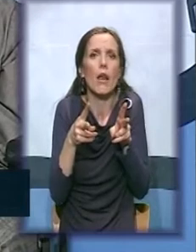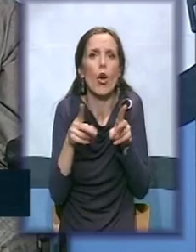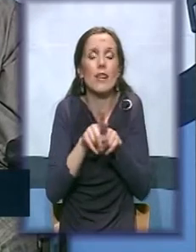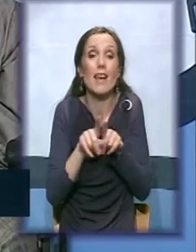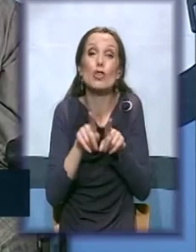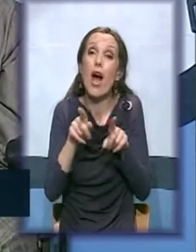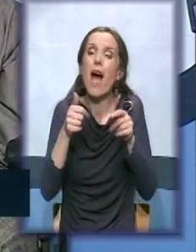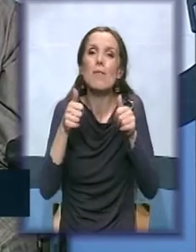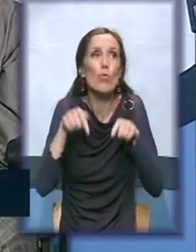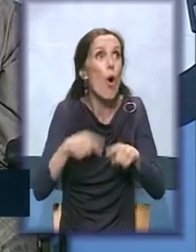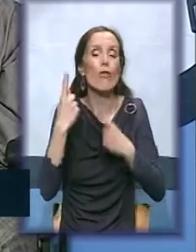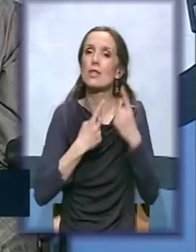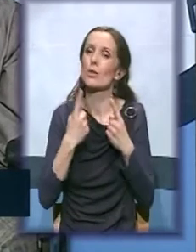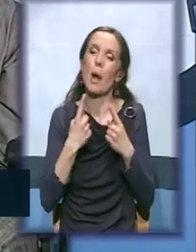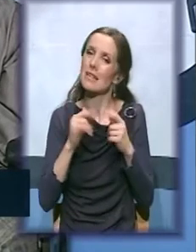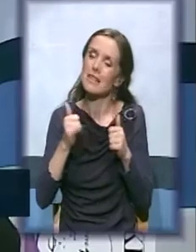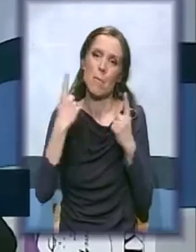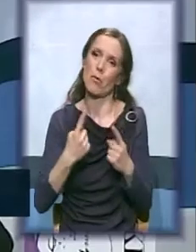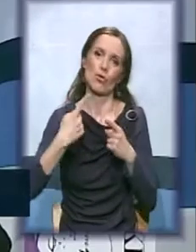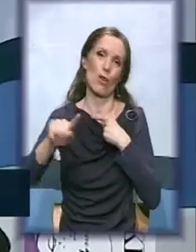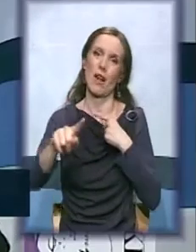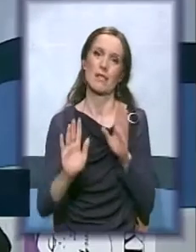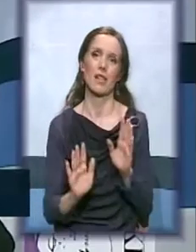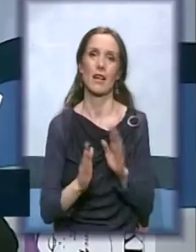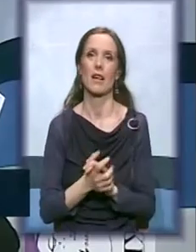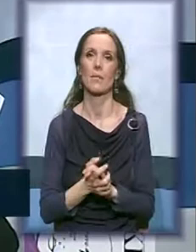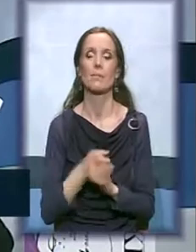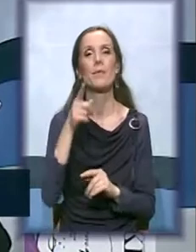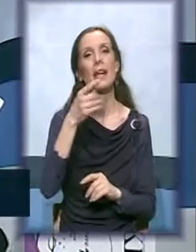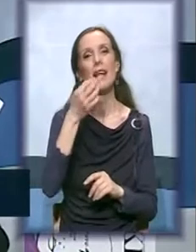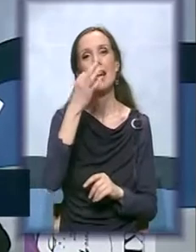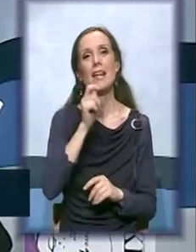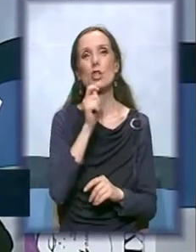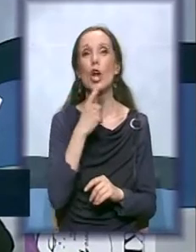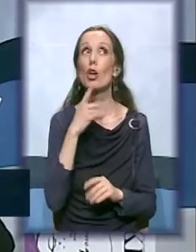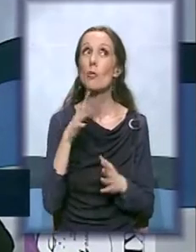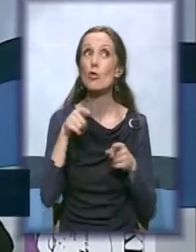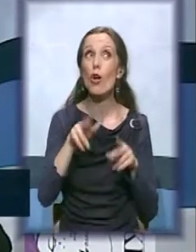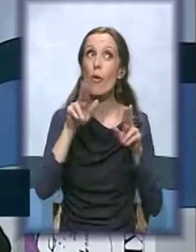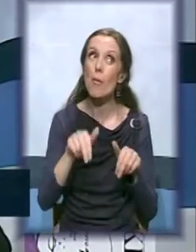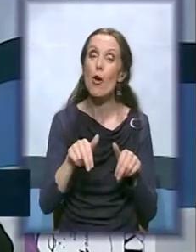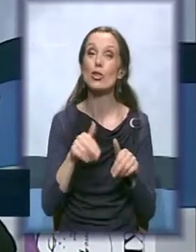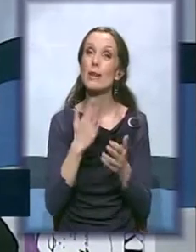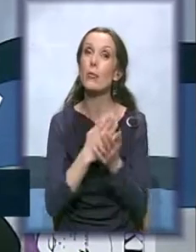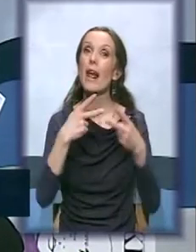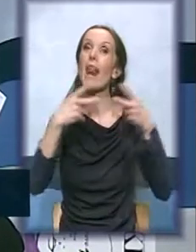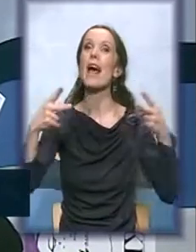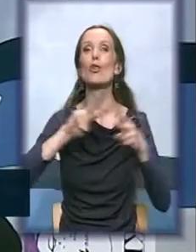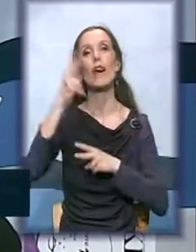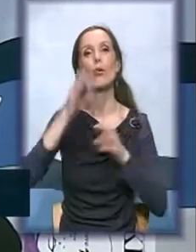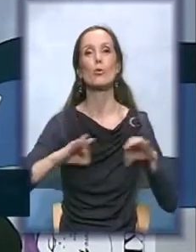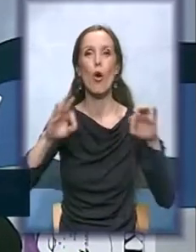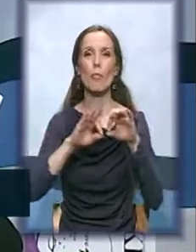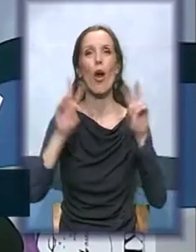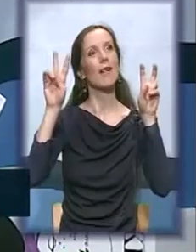malo drugačije. Ne znam da li je ovo naslov možda nekog već drugog projekta da je ovo je malo drugačije, ali